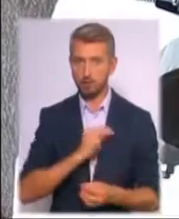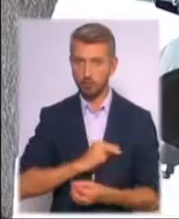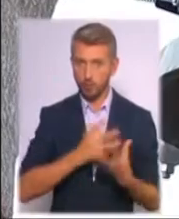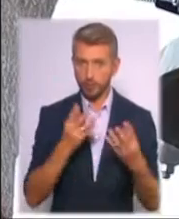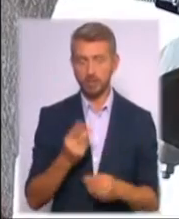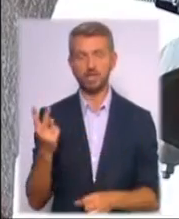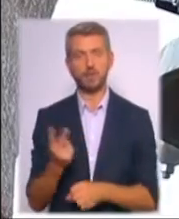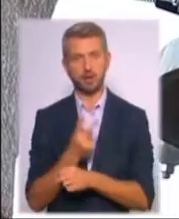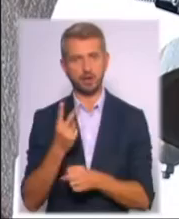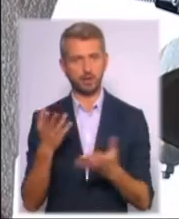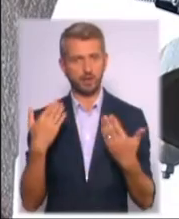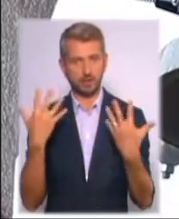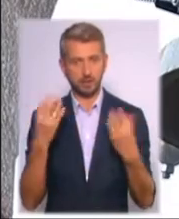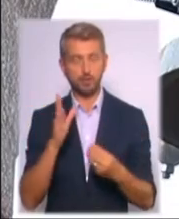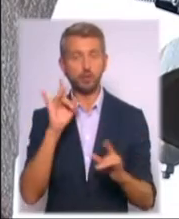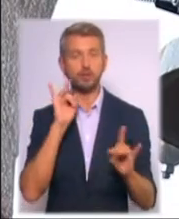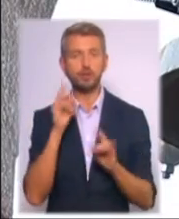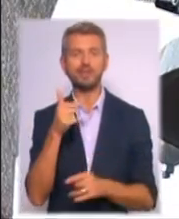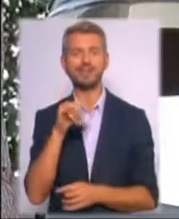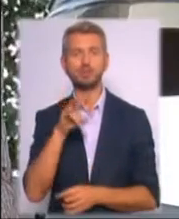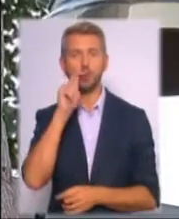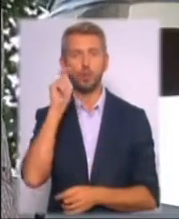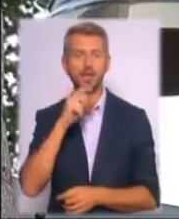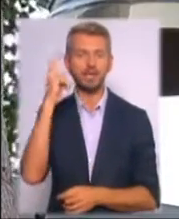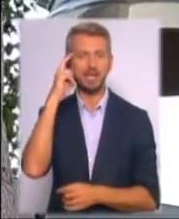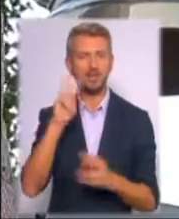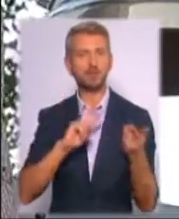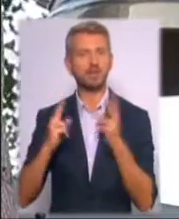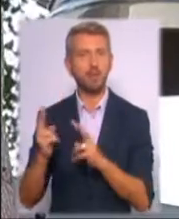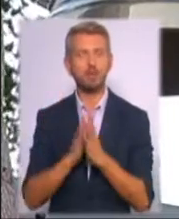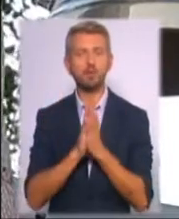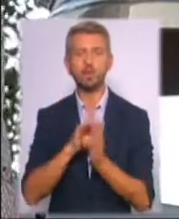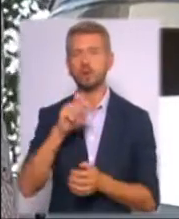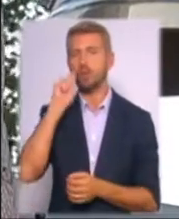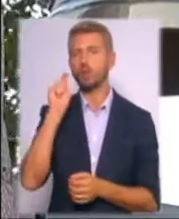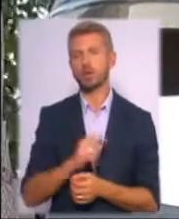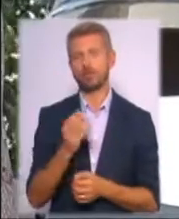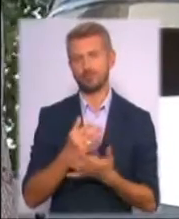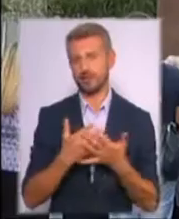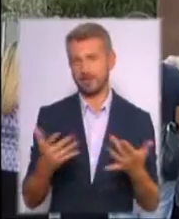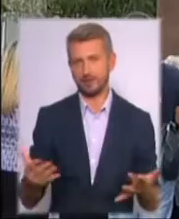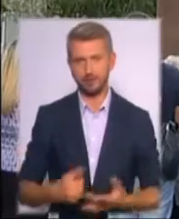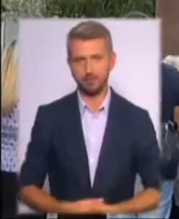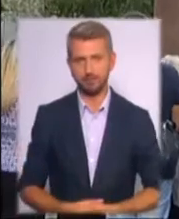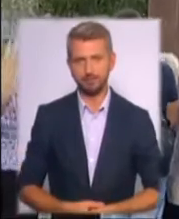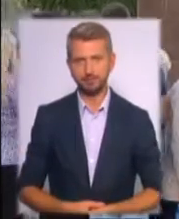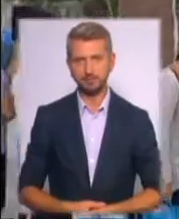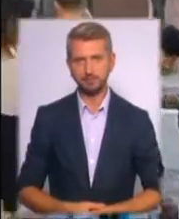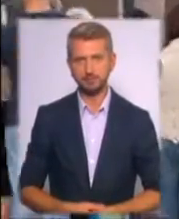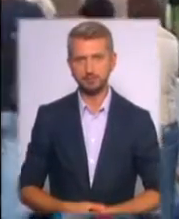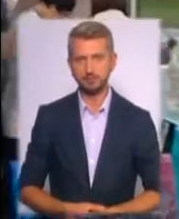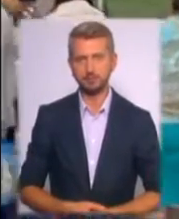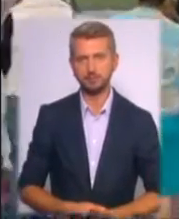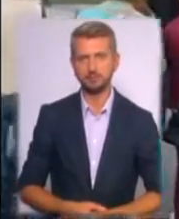вихідних. Звучатимуть гімн України, київський вальст, молитва за Україну та ще чимало композицій. Вероніка Сектим, Станіслав Бурчак,